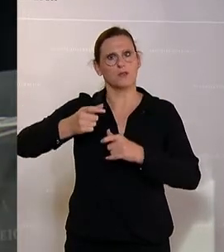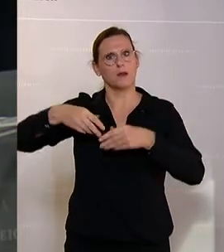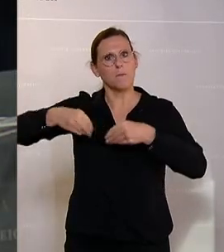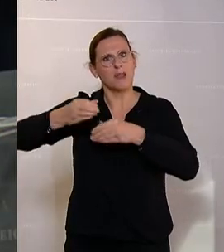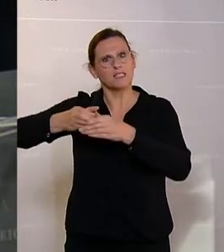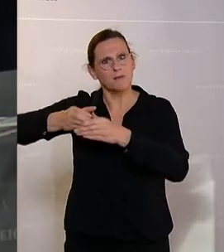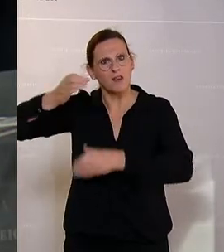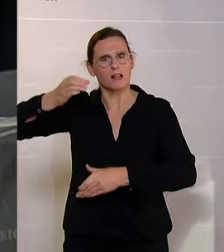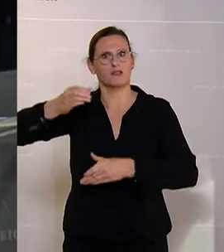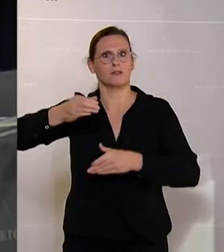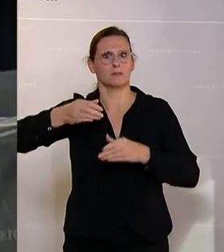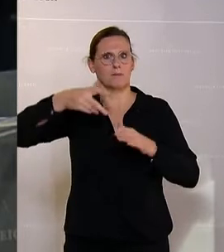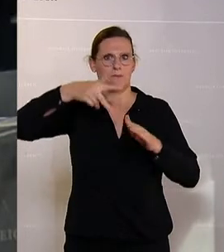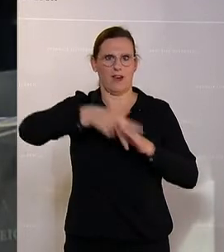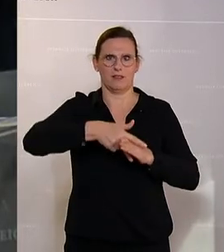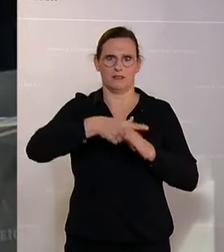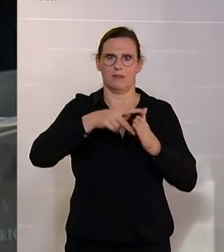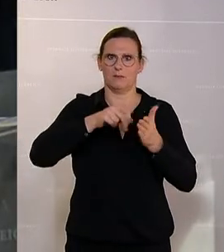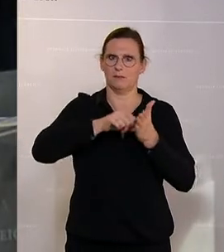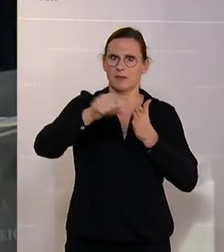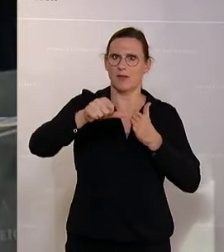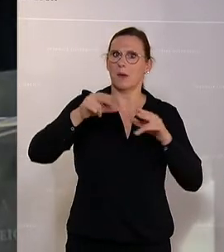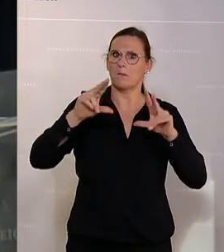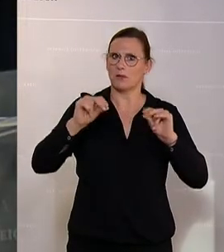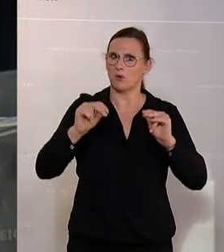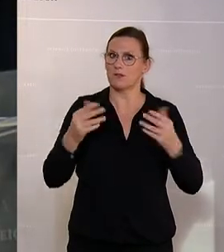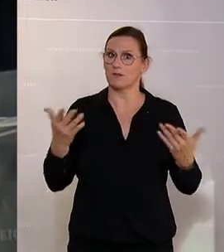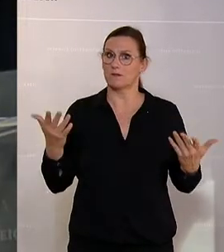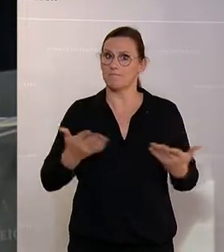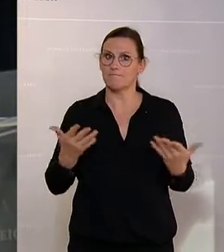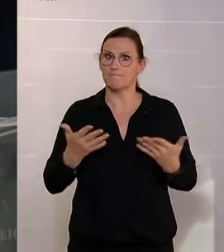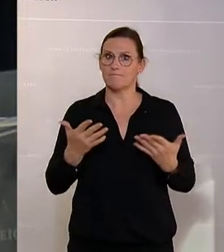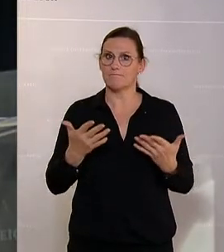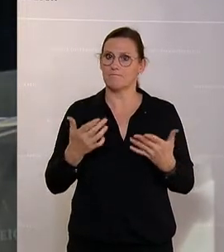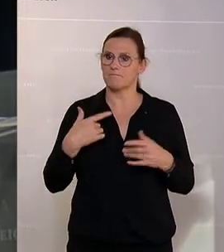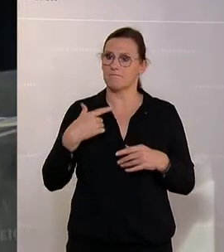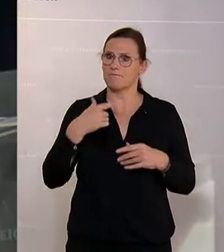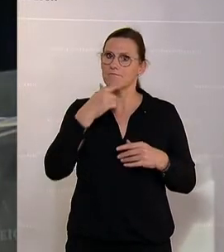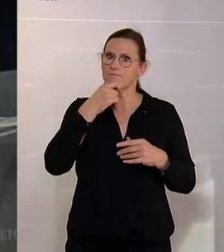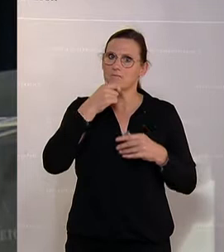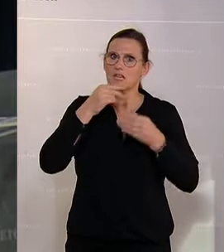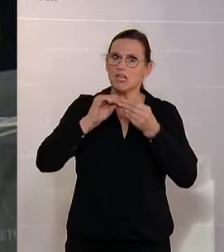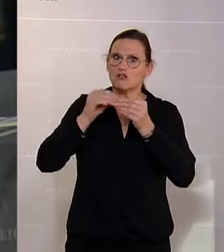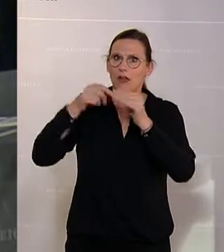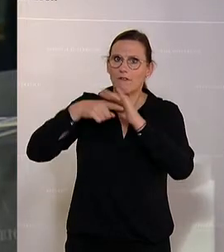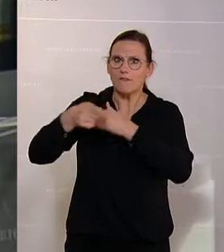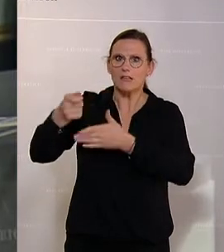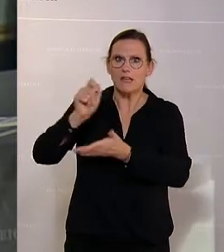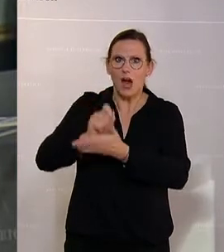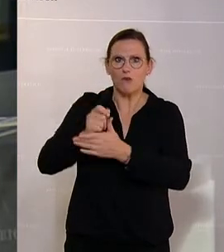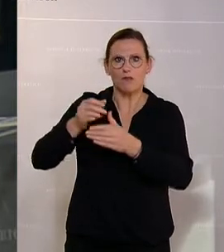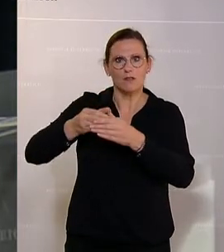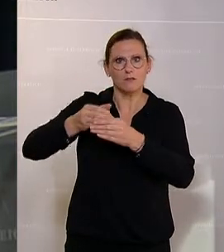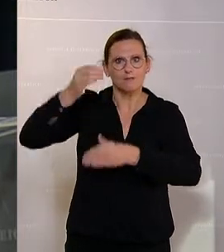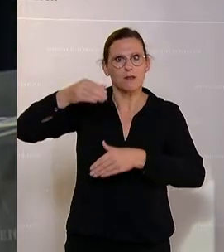endlich ein Pfand gilt. Was bedeutet das? Das bedeutet, wer sich dann ein Getränk in einer Plastikflasche